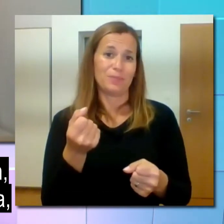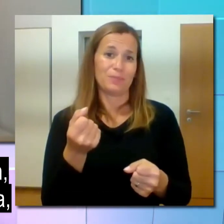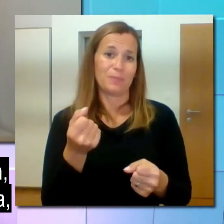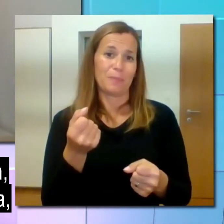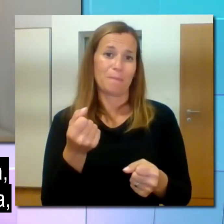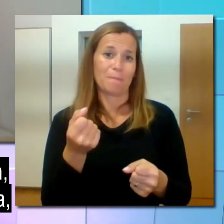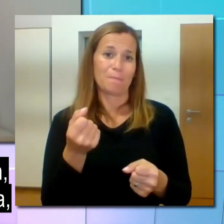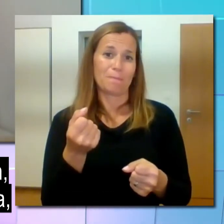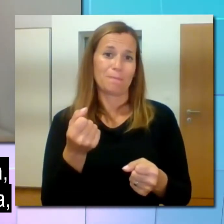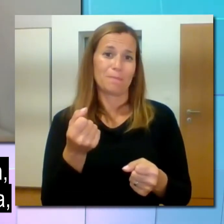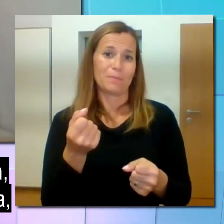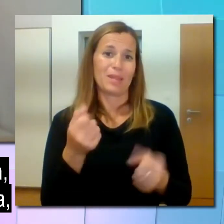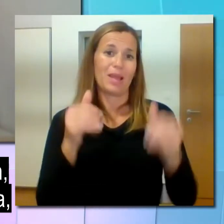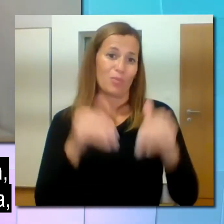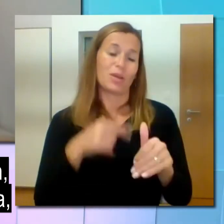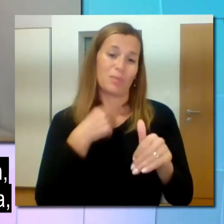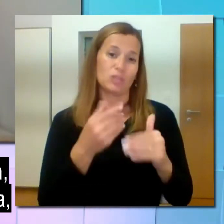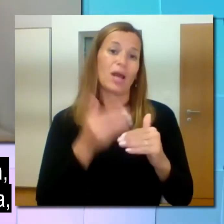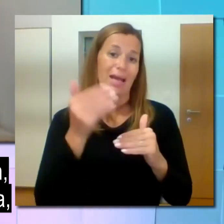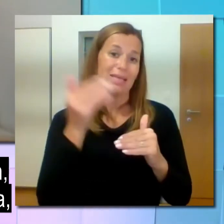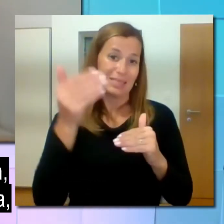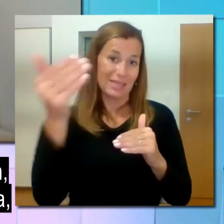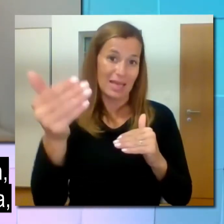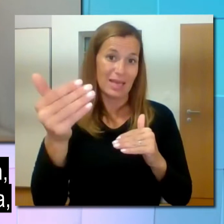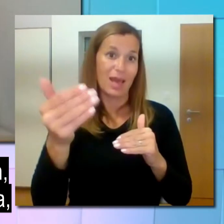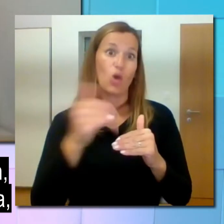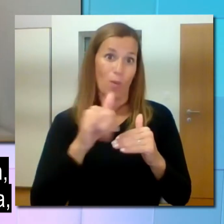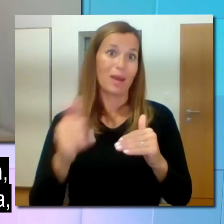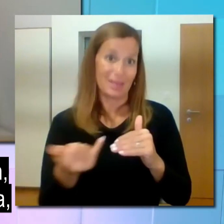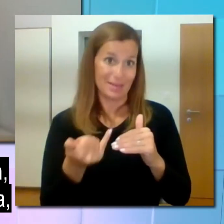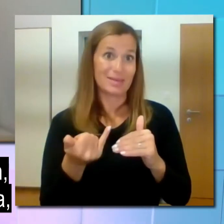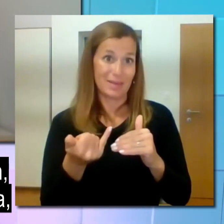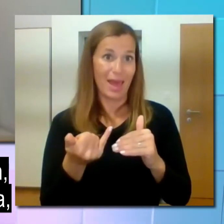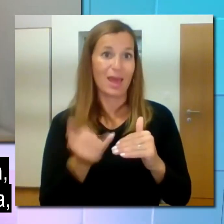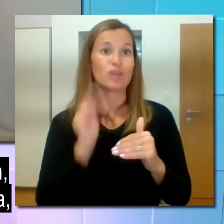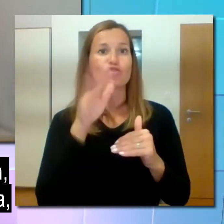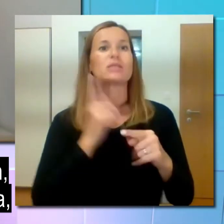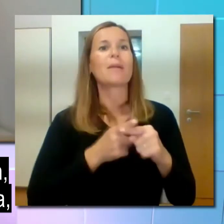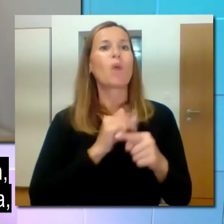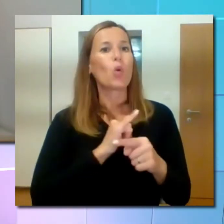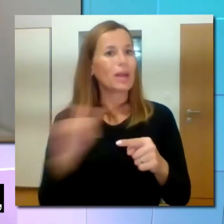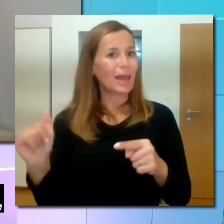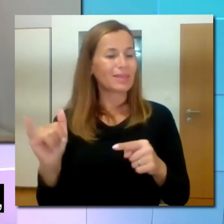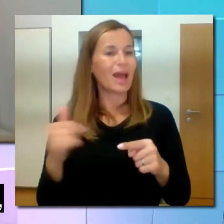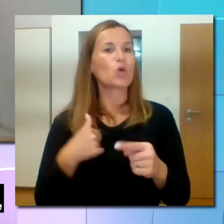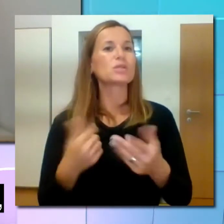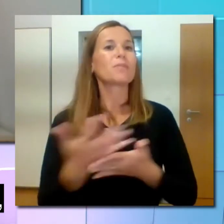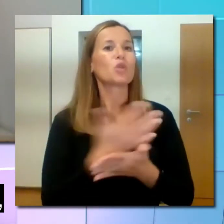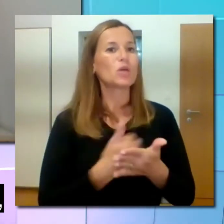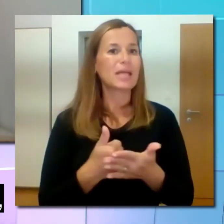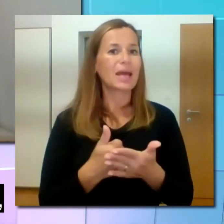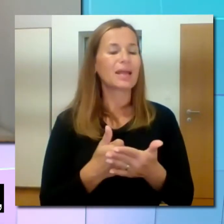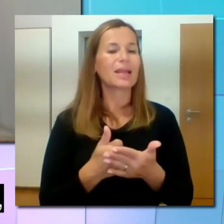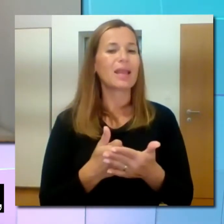Tako da moram reči, potem, ko pa je, ne, tekom pol leta, ko sem dosegla